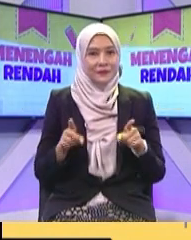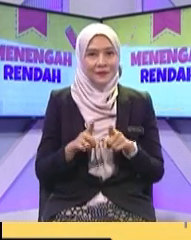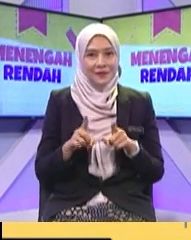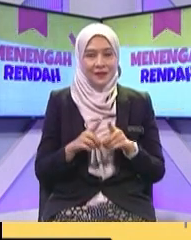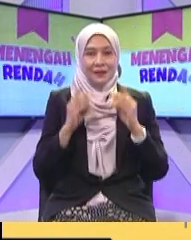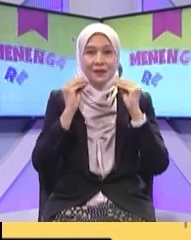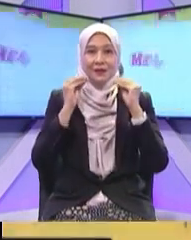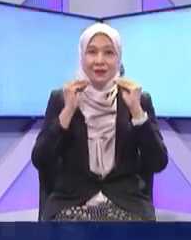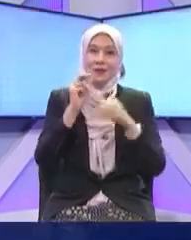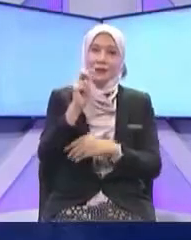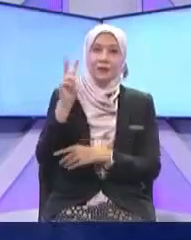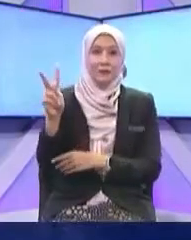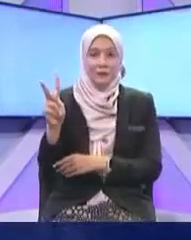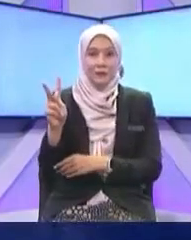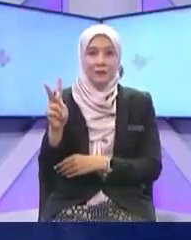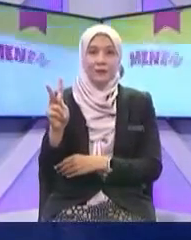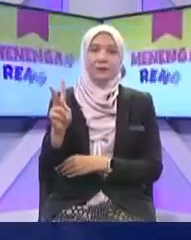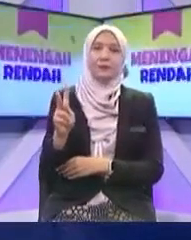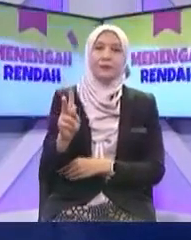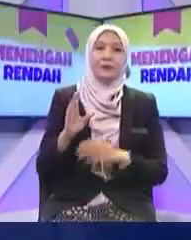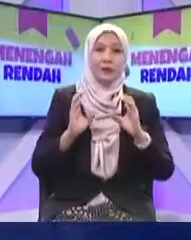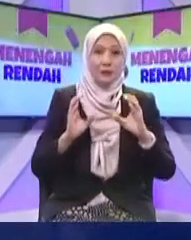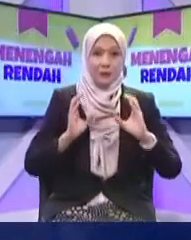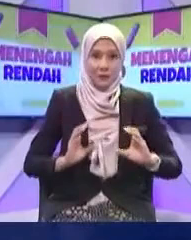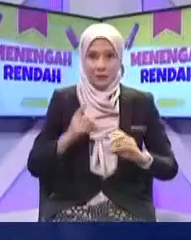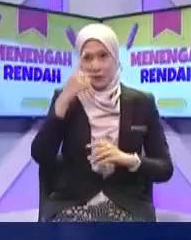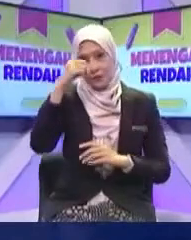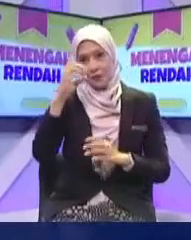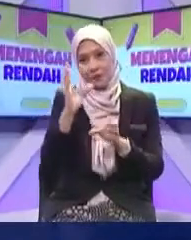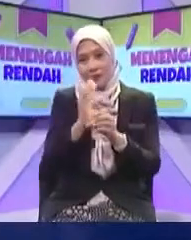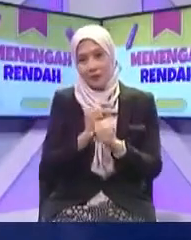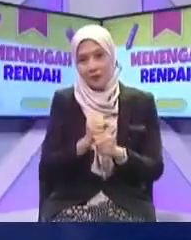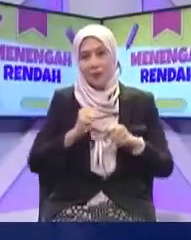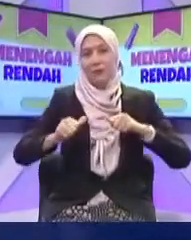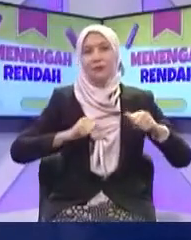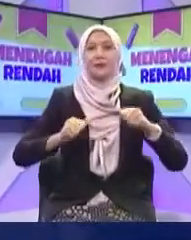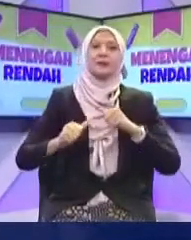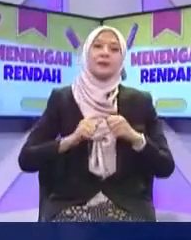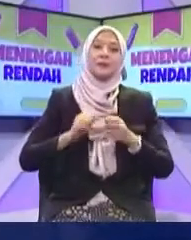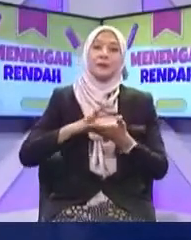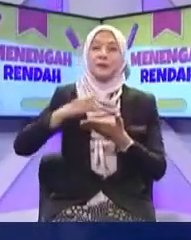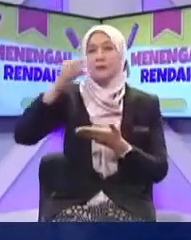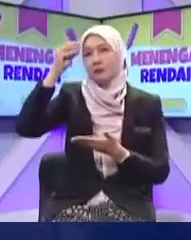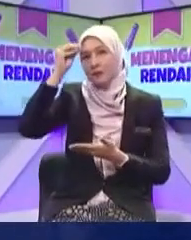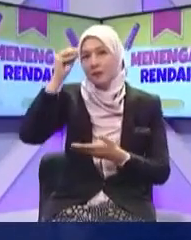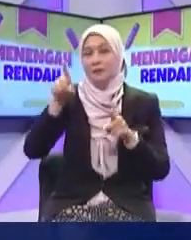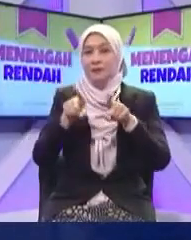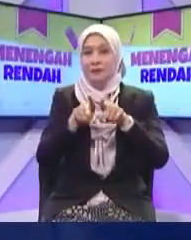Komunikasi yang baik Yang baik Betul Di mana murid-murid Boleh mendapatkan Aktiviti ekonomik Bersama kita Ya